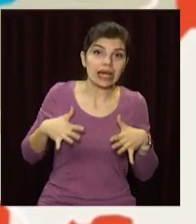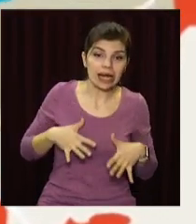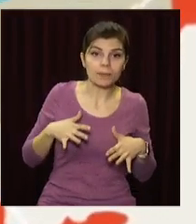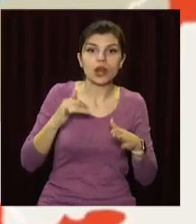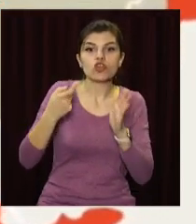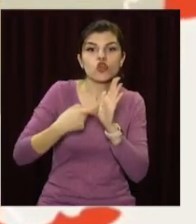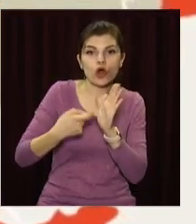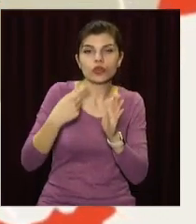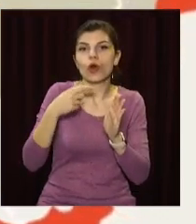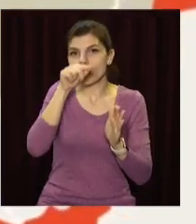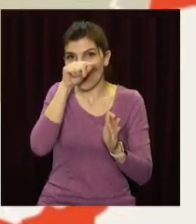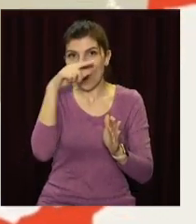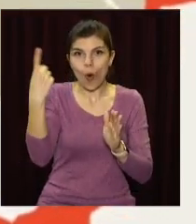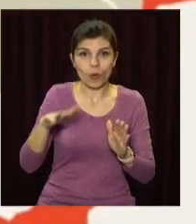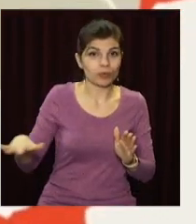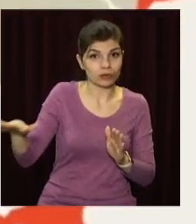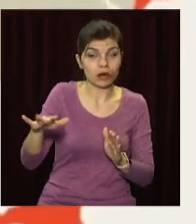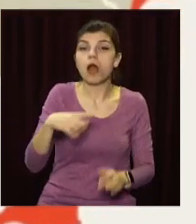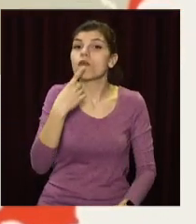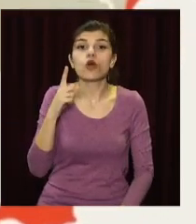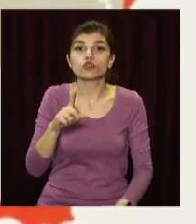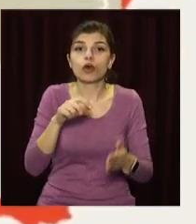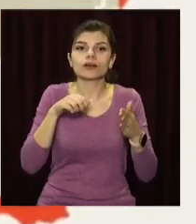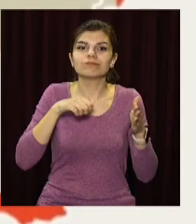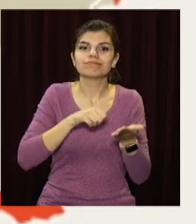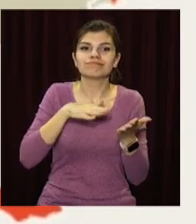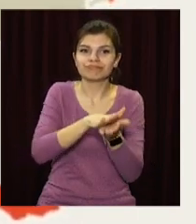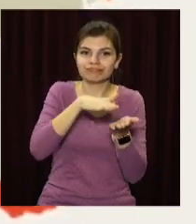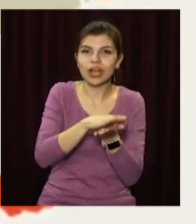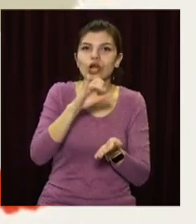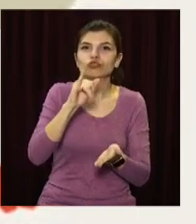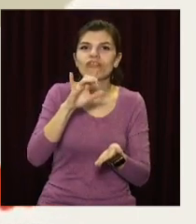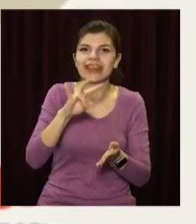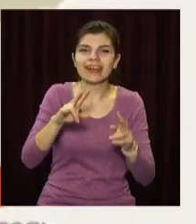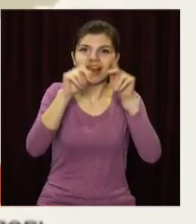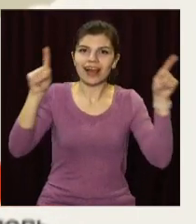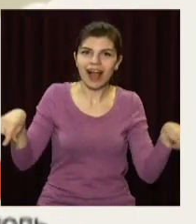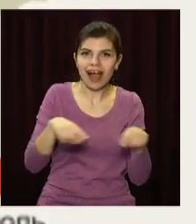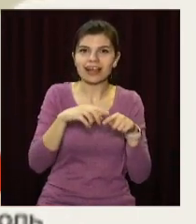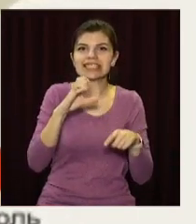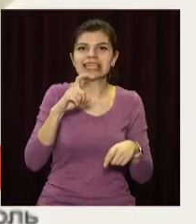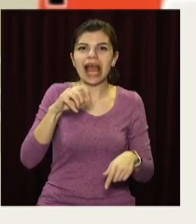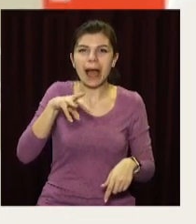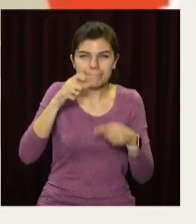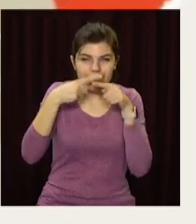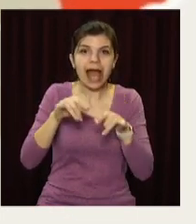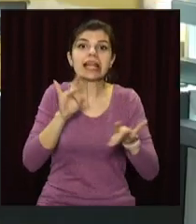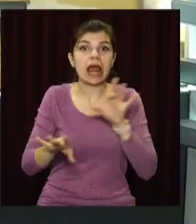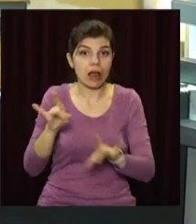Донецької та Луганської областей. Йдеться про друковану продукцію, сувеніри, карти, схеми та рекламу.